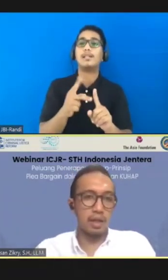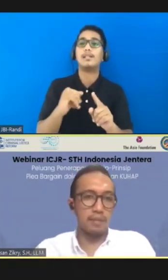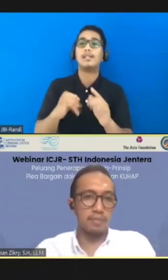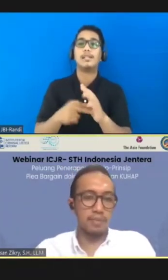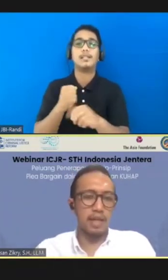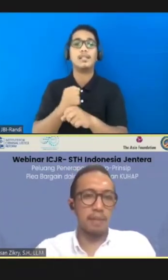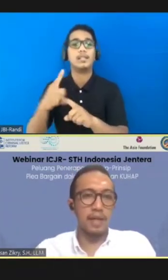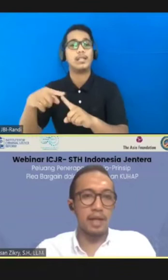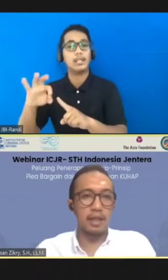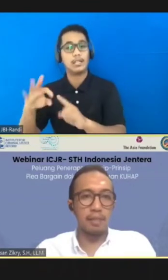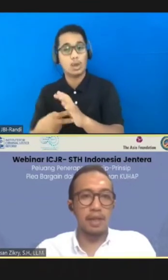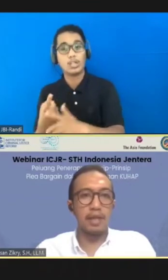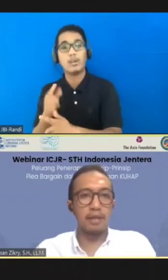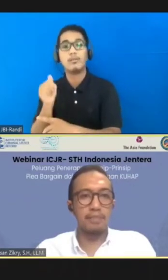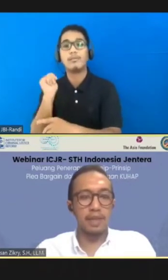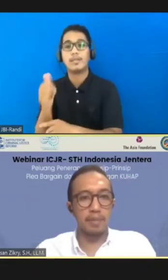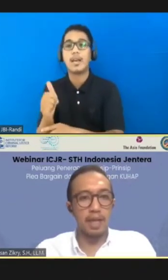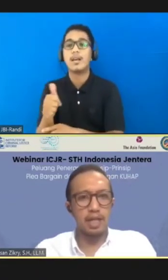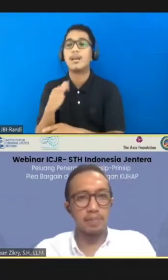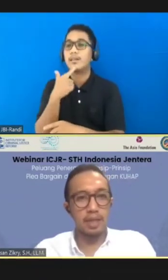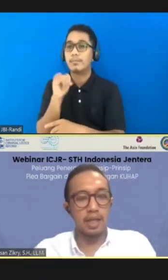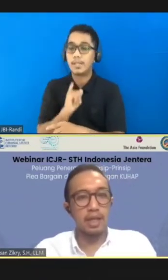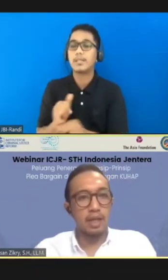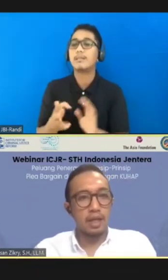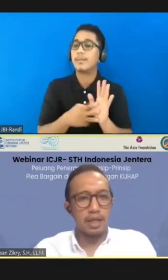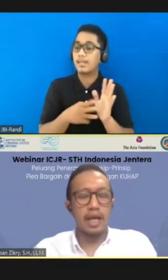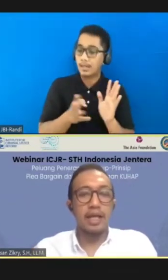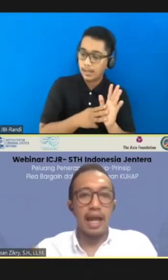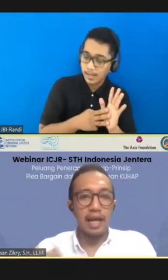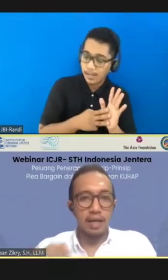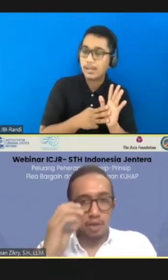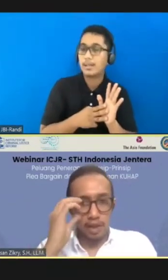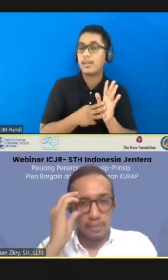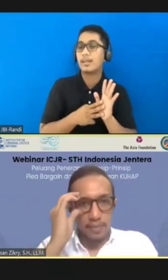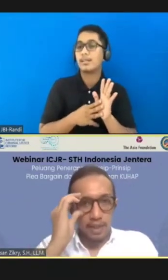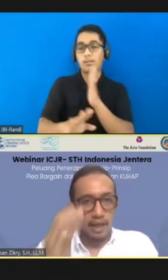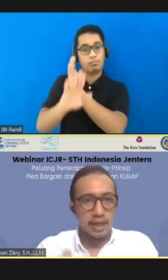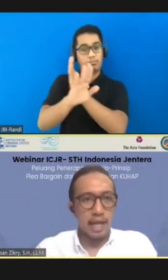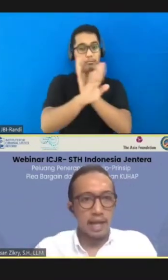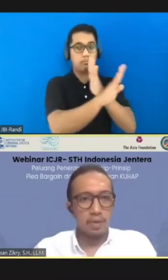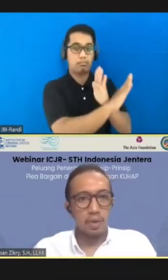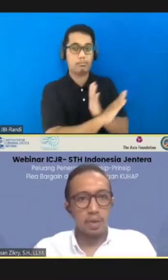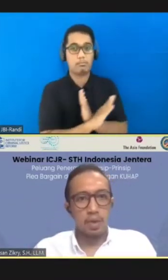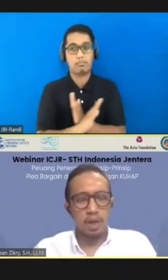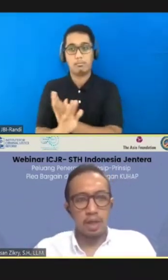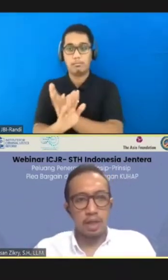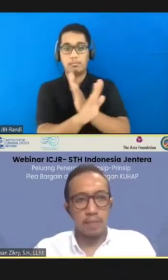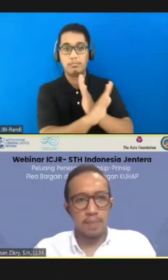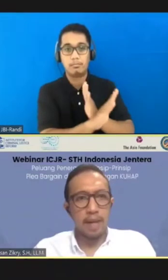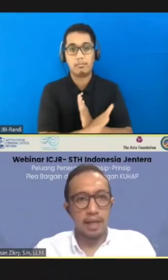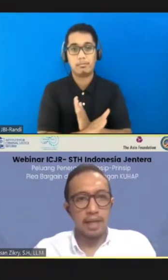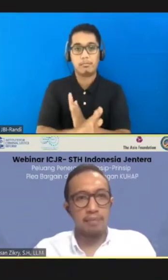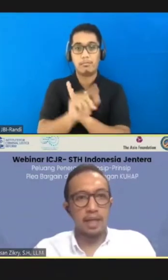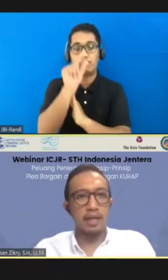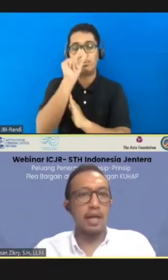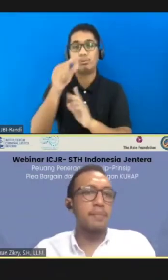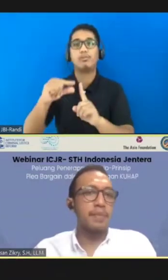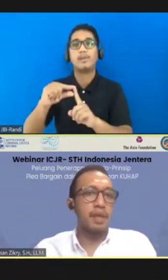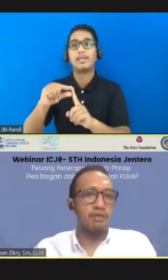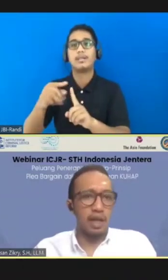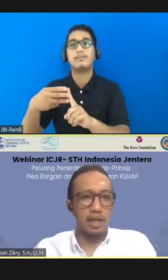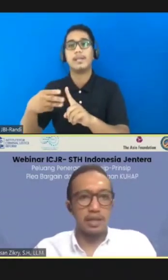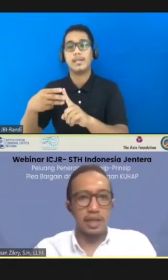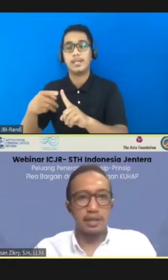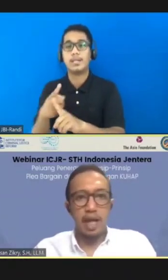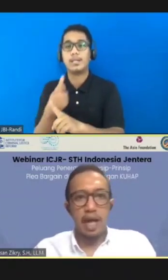tindak pidana-tindak pidana, tindak pidana seperti yang dilarang, sorry, yang dilarang untuk plea bargain, misalnya,